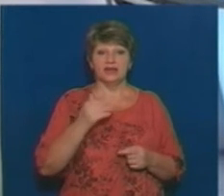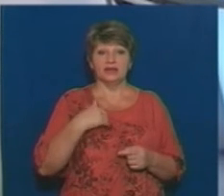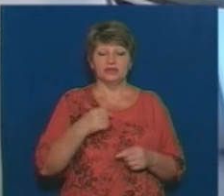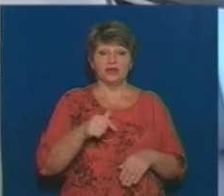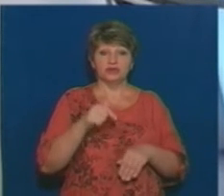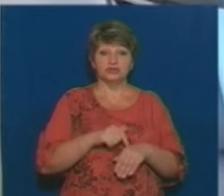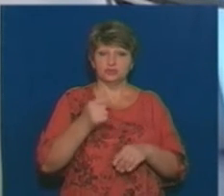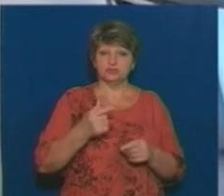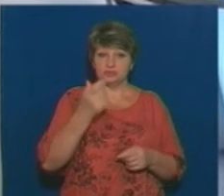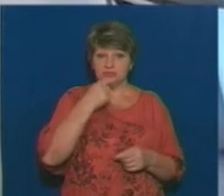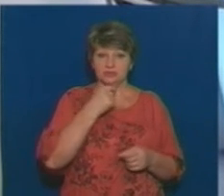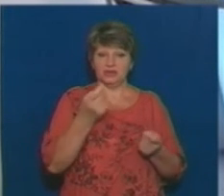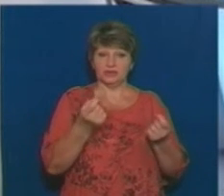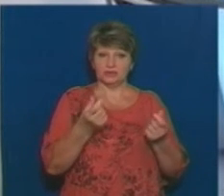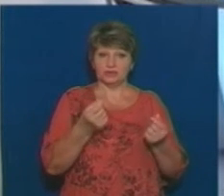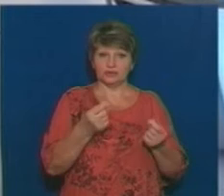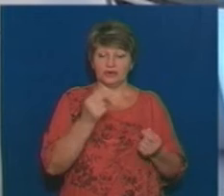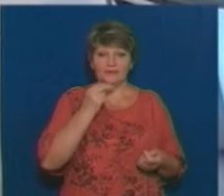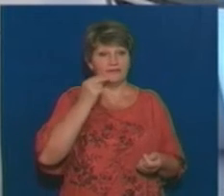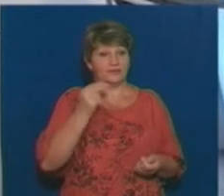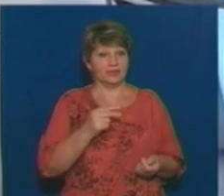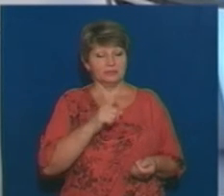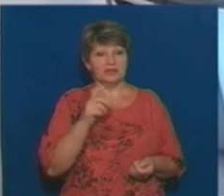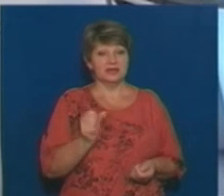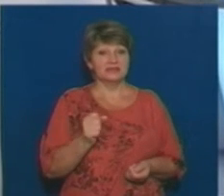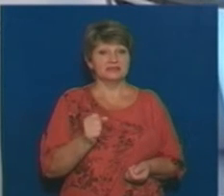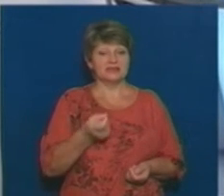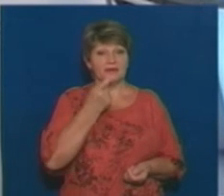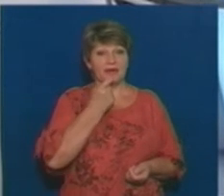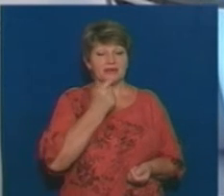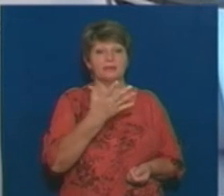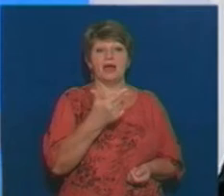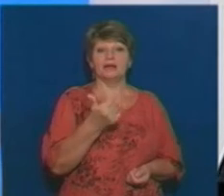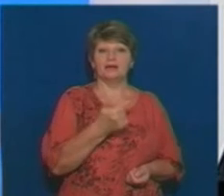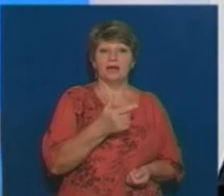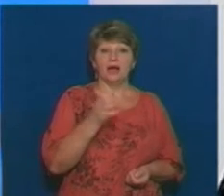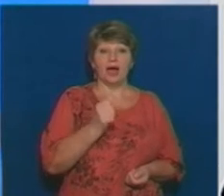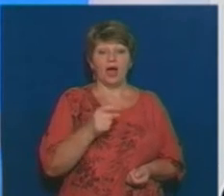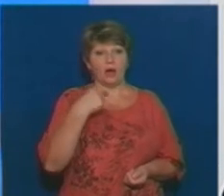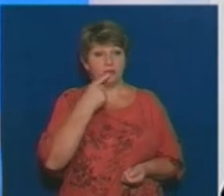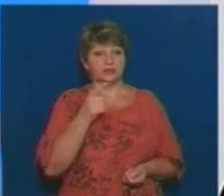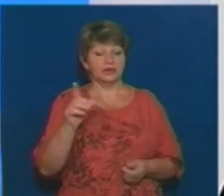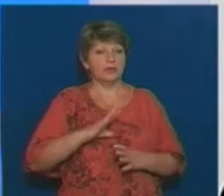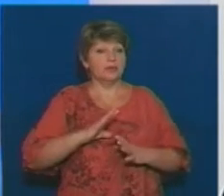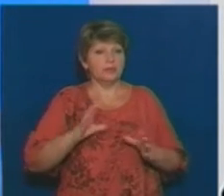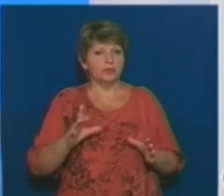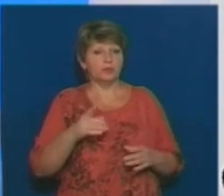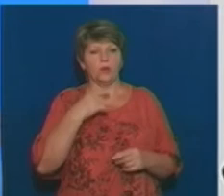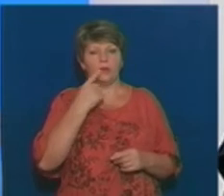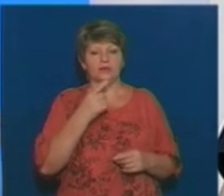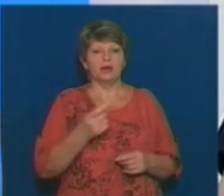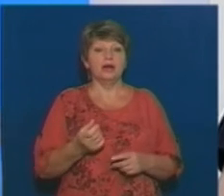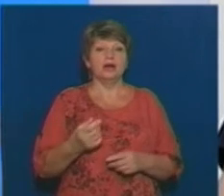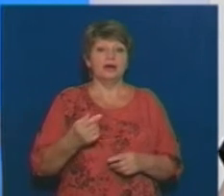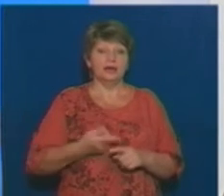себе навіть винним, тому що заговорили за ці ціни, є по 5 гривень, ніби, а говорять їх не було, наводять якісь інші речі. Звідки я,